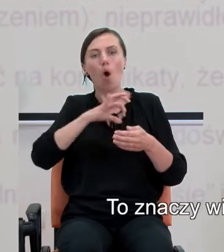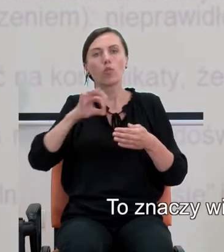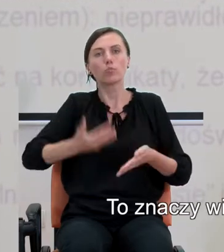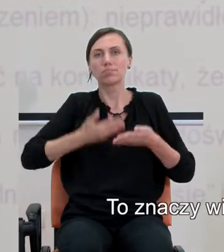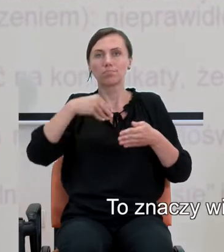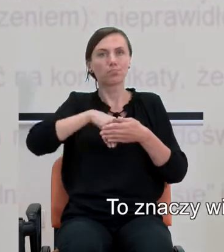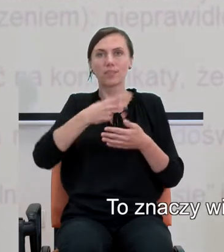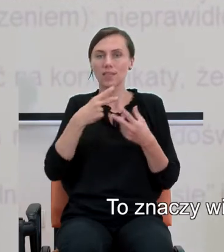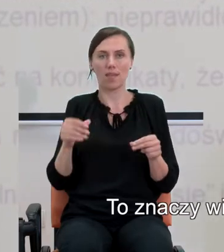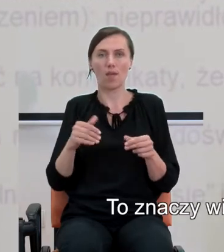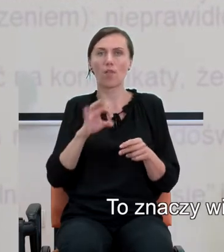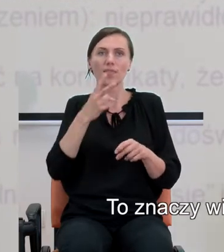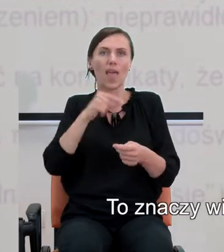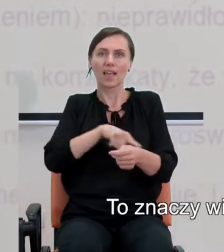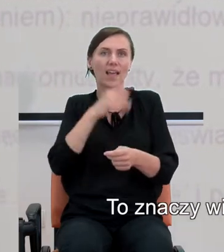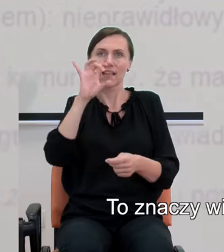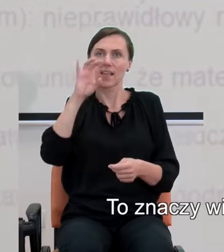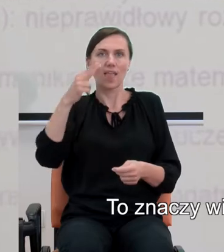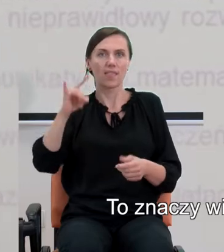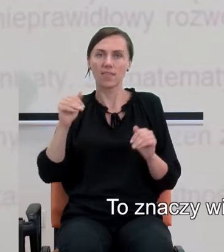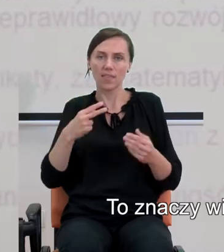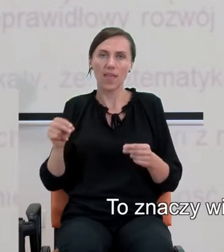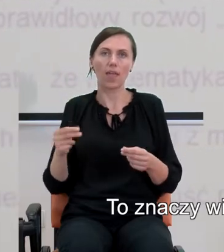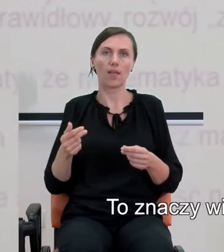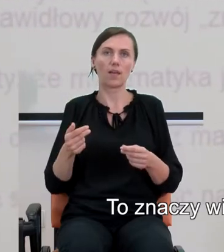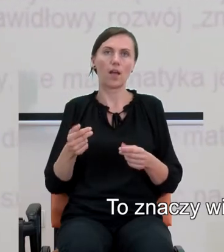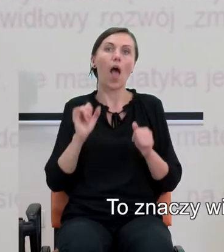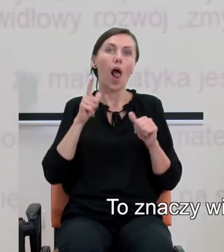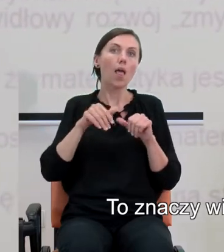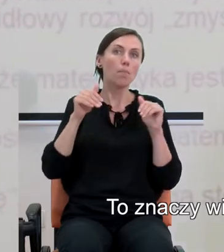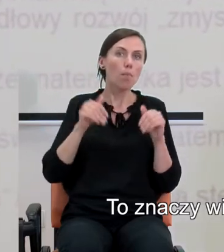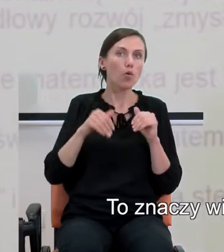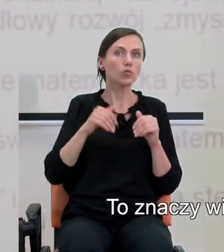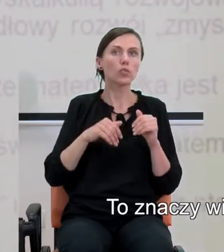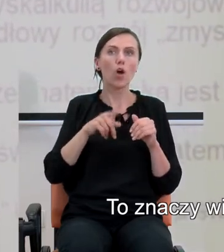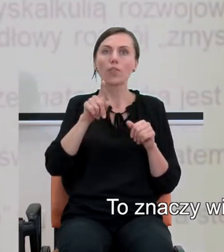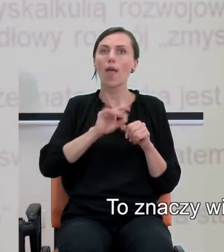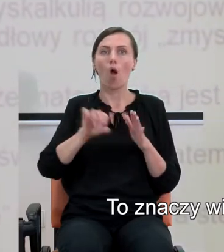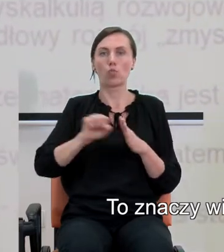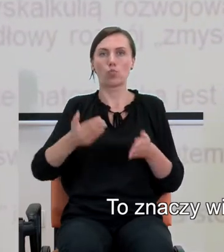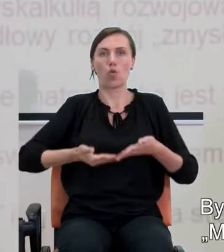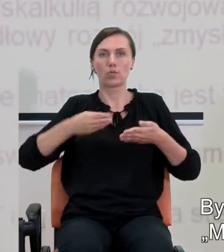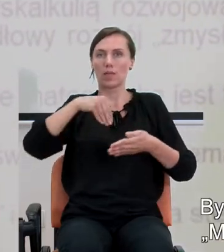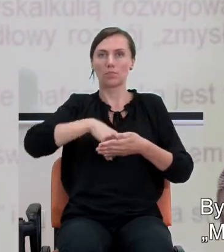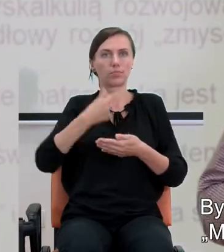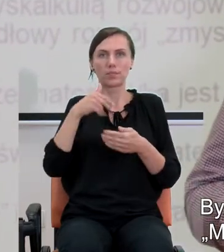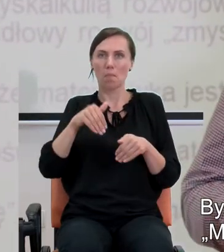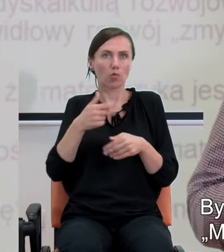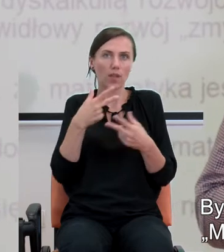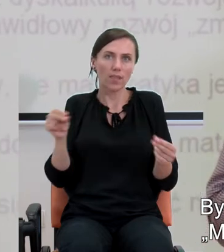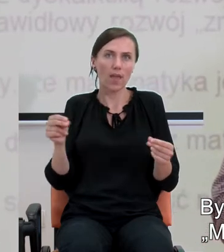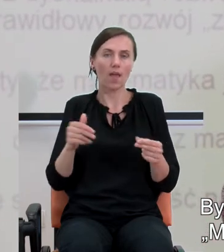To znaczy, wiemy, że na poziomie mózgu on jest realizowany, ale być może on nie jest wrodzony. Być może